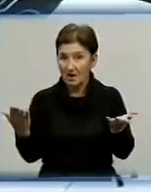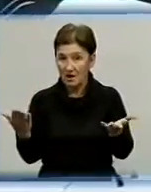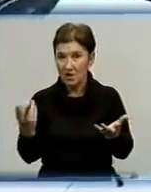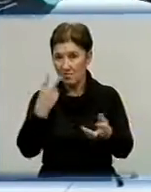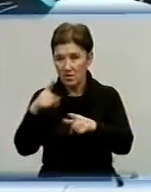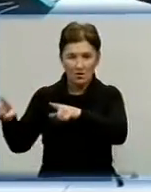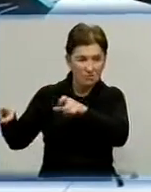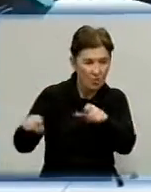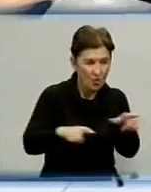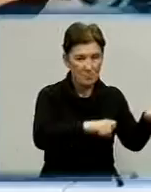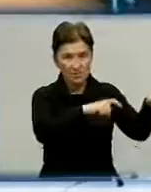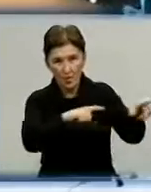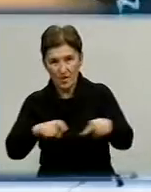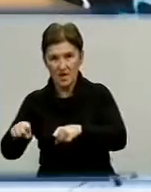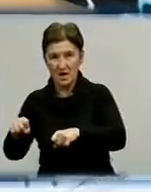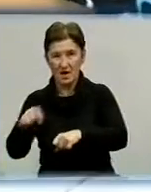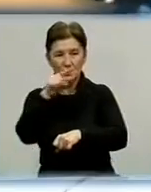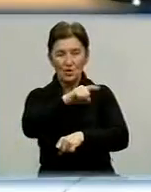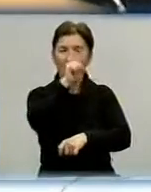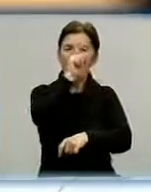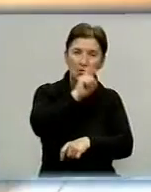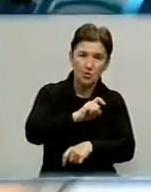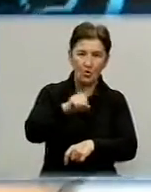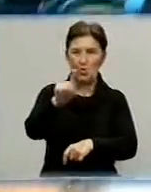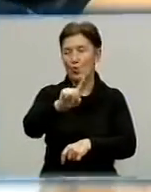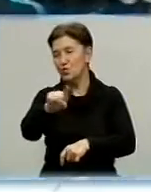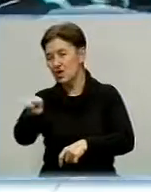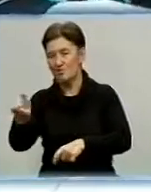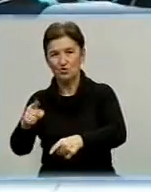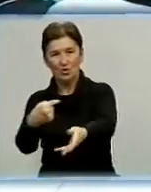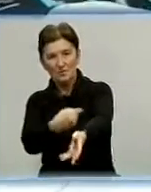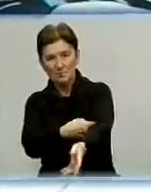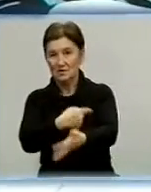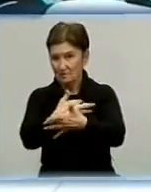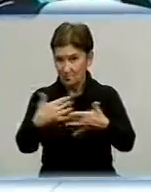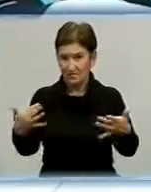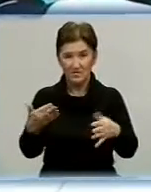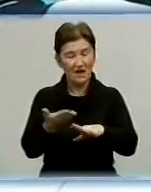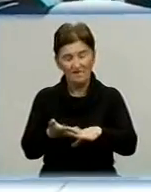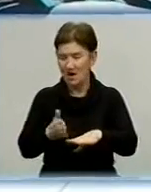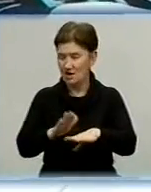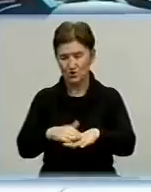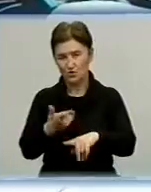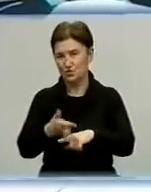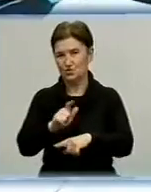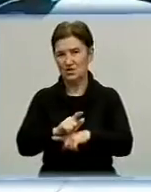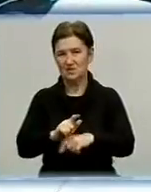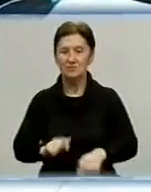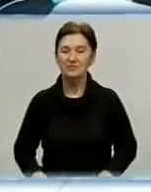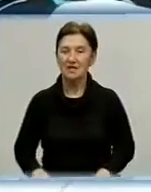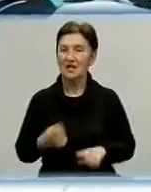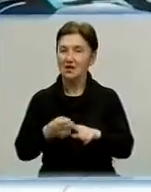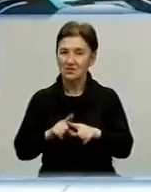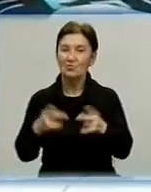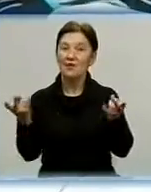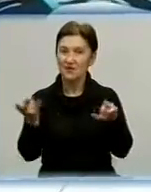поганяй. Тому погано зробилось, в того іголка там щось заколола. Попробуйте, це важко дуже. Так що нам